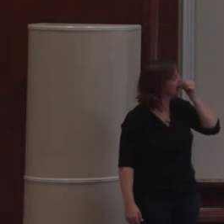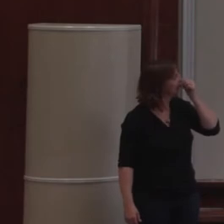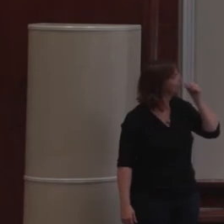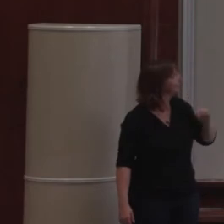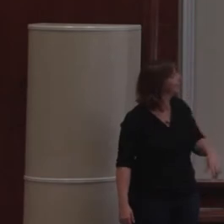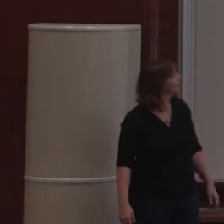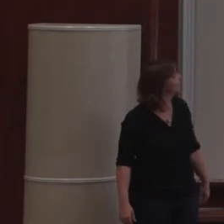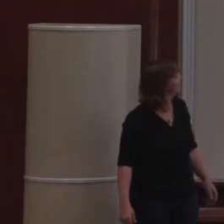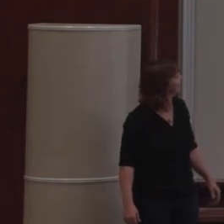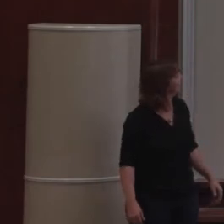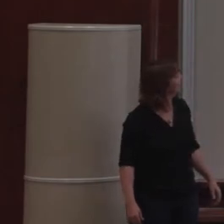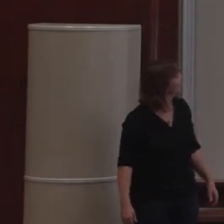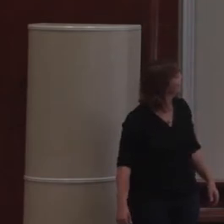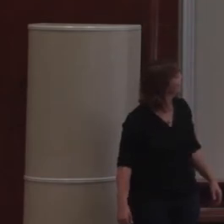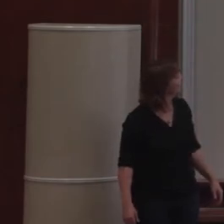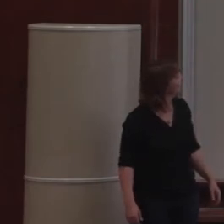Voilà.